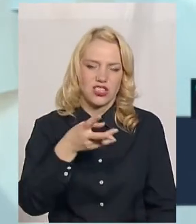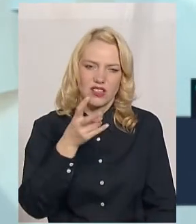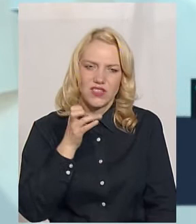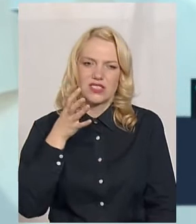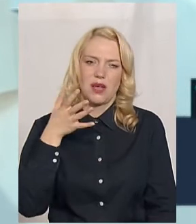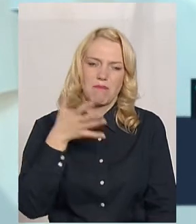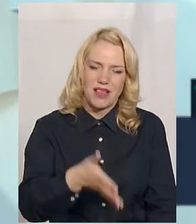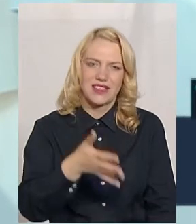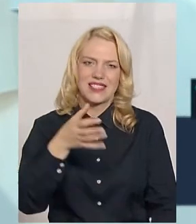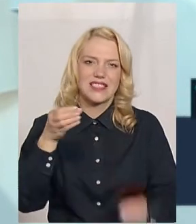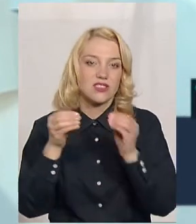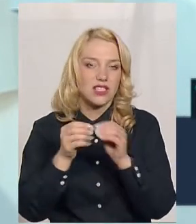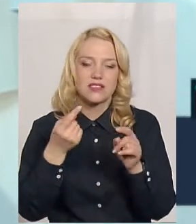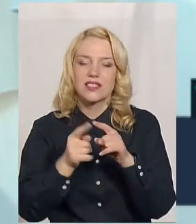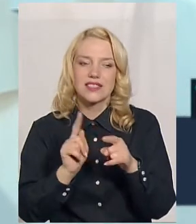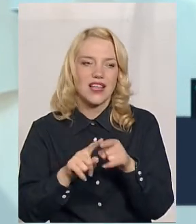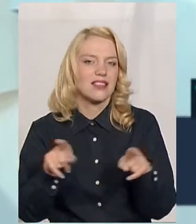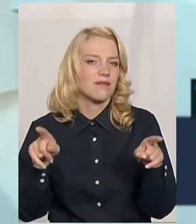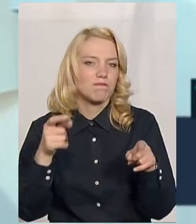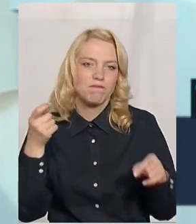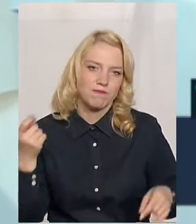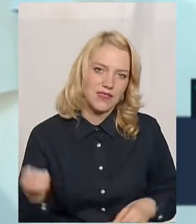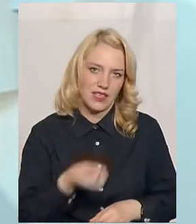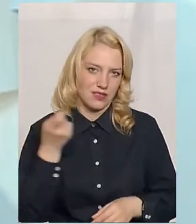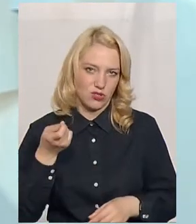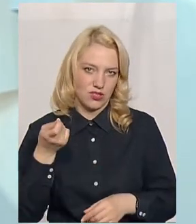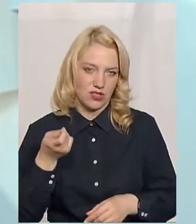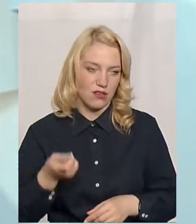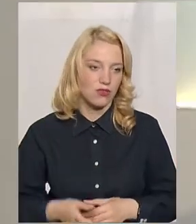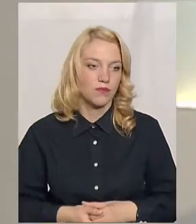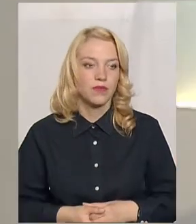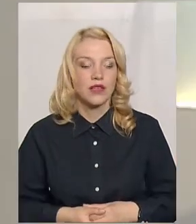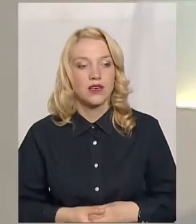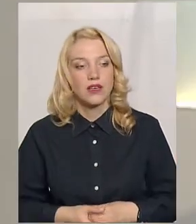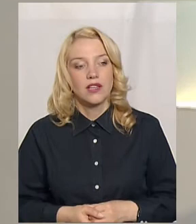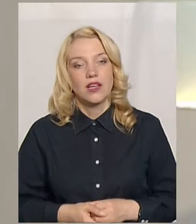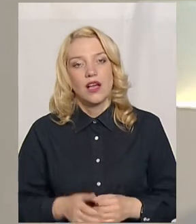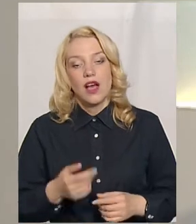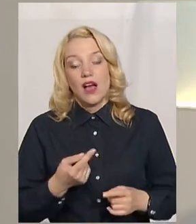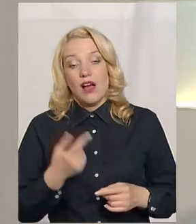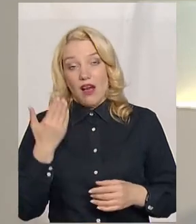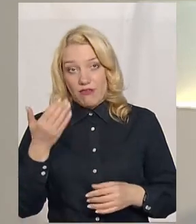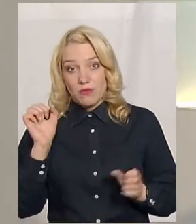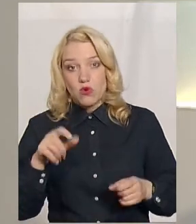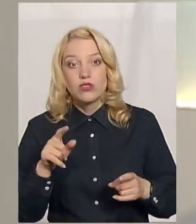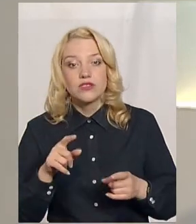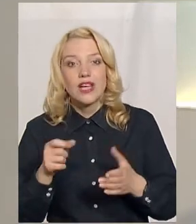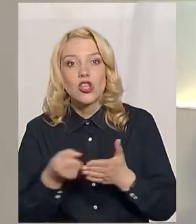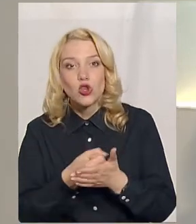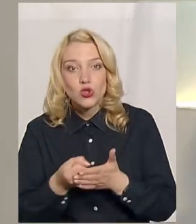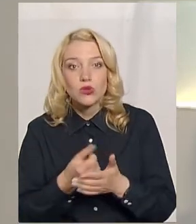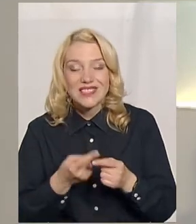і навіть 10 – це не та сума, якої достатньо. На жаль, от так. Ви кудись цією інформацією можете достукатись, можливо? Ну,